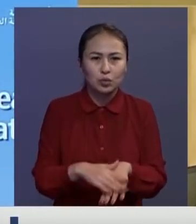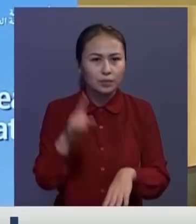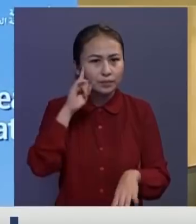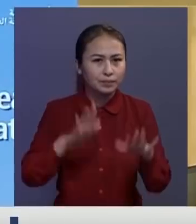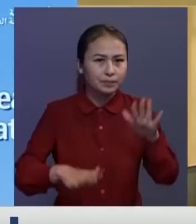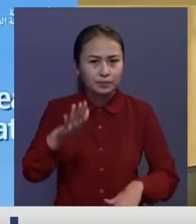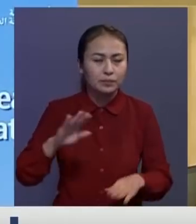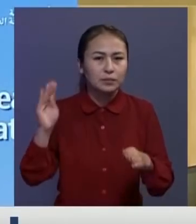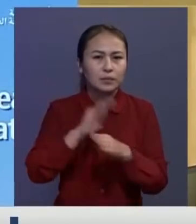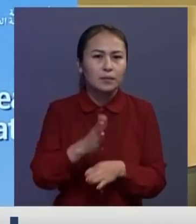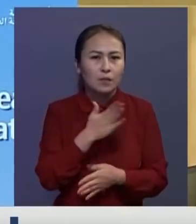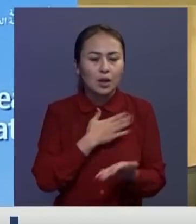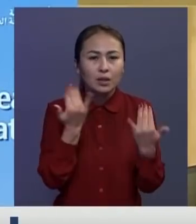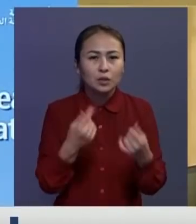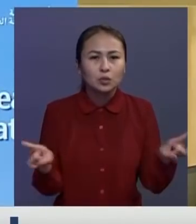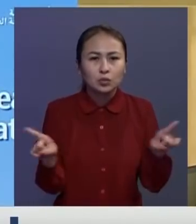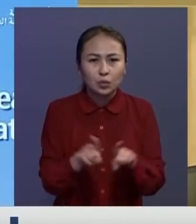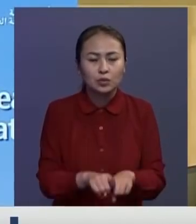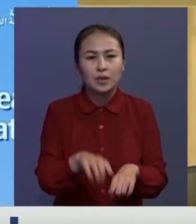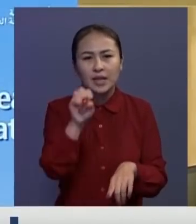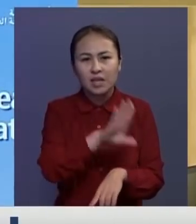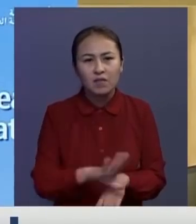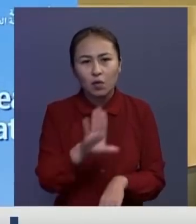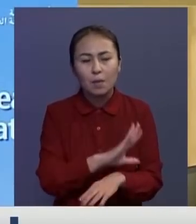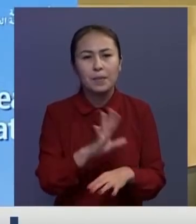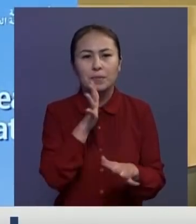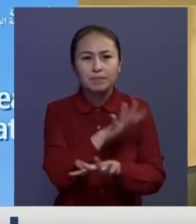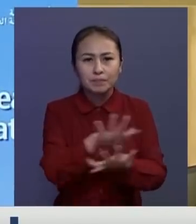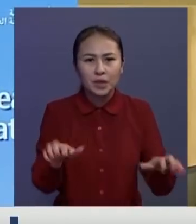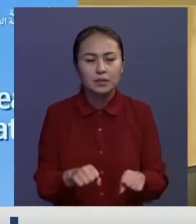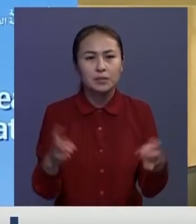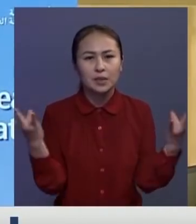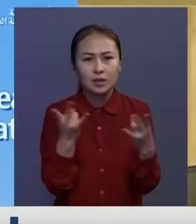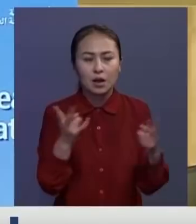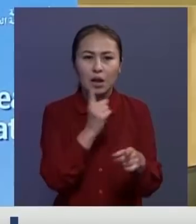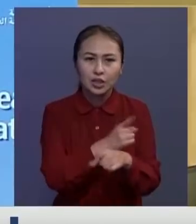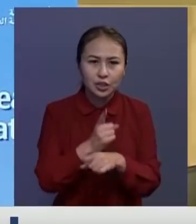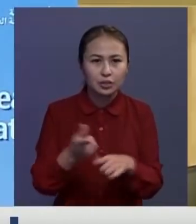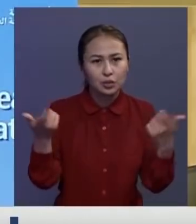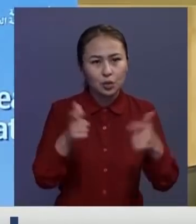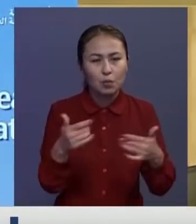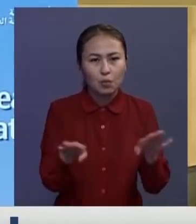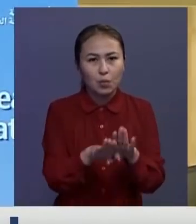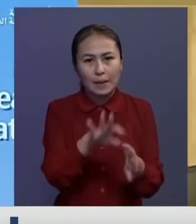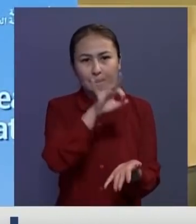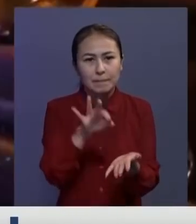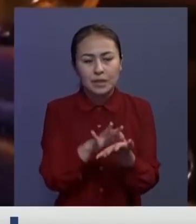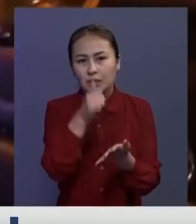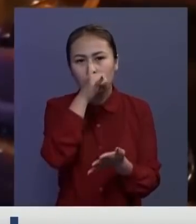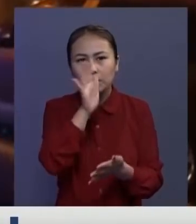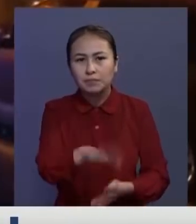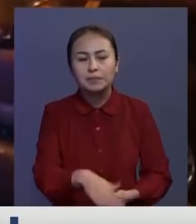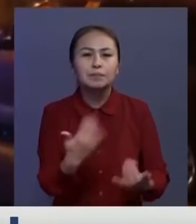туғыз байды. Бізге дәл қазір Еуропада үндетті басып тастау көрек, ал шектеусыз бұл мақсатқа жете алмаймыз.